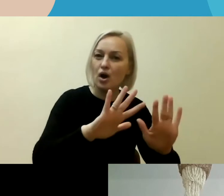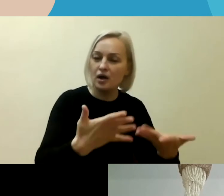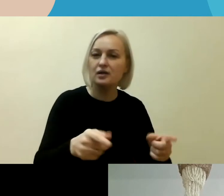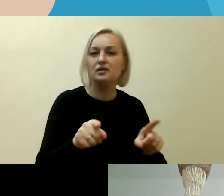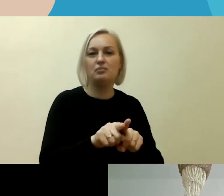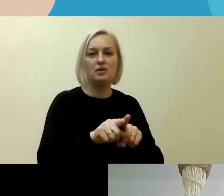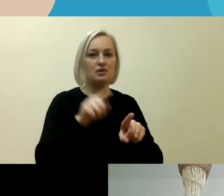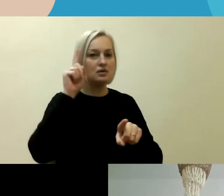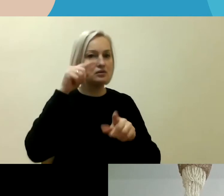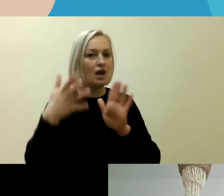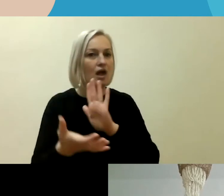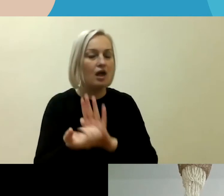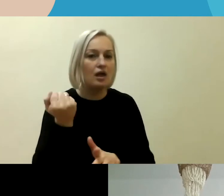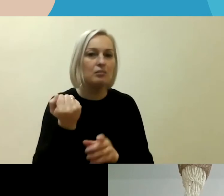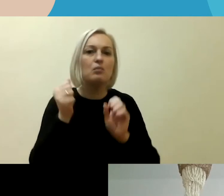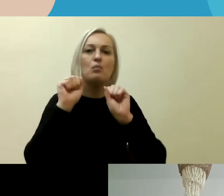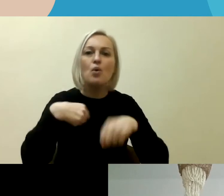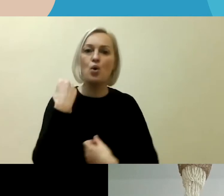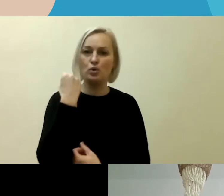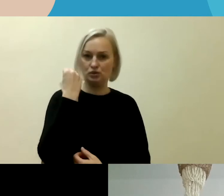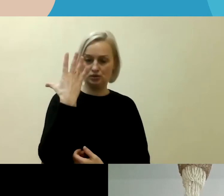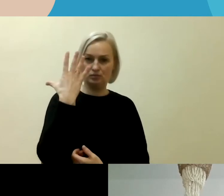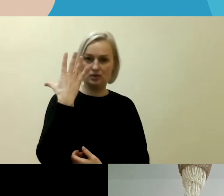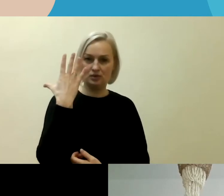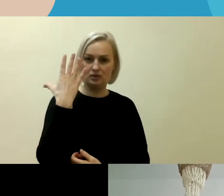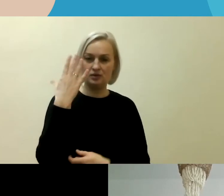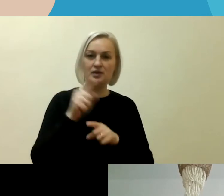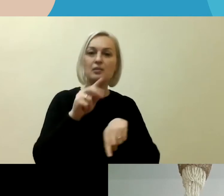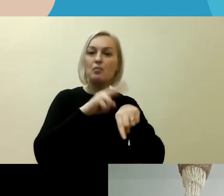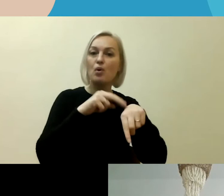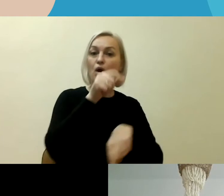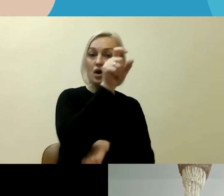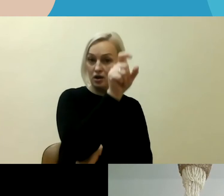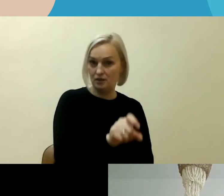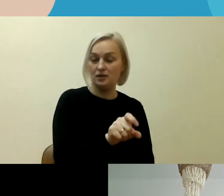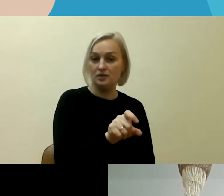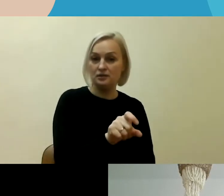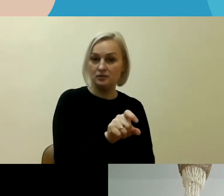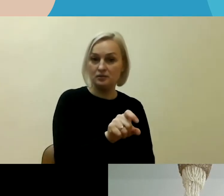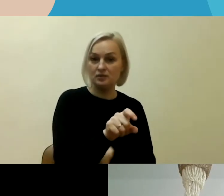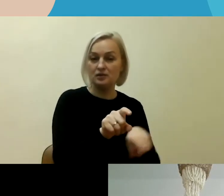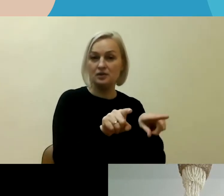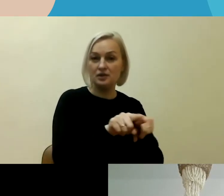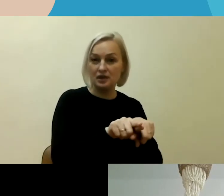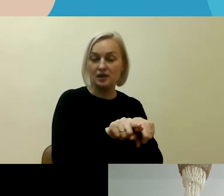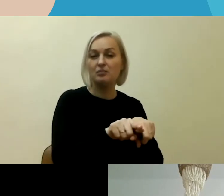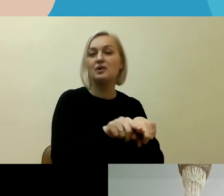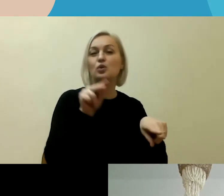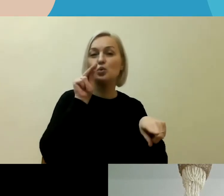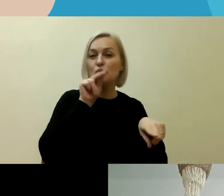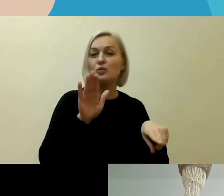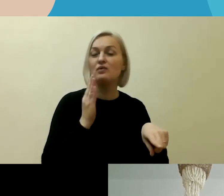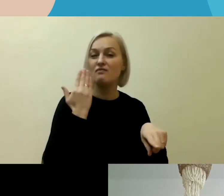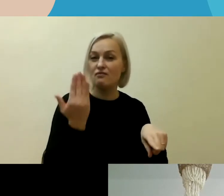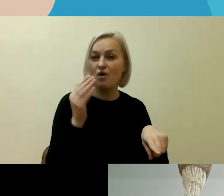žinių, kur galėjo suprasti, kodėl kartais net ir polisios pareigūnams sutinkant, kad tai yra nepykantos nusikaltimas, kodėl ne visada